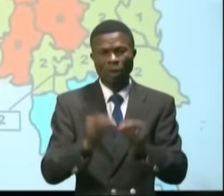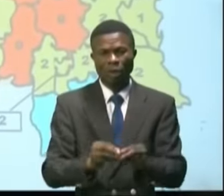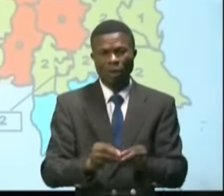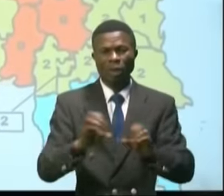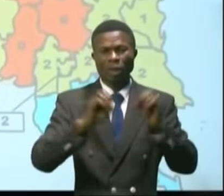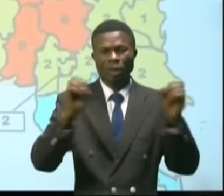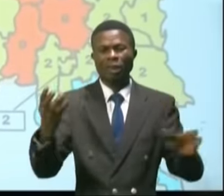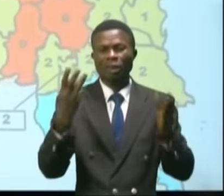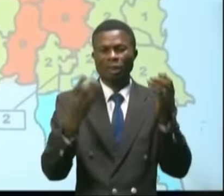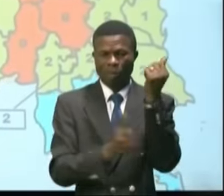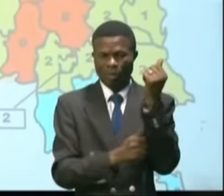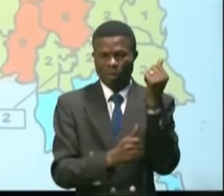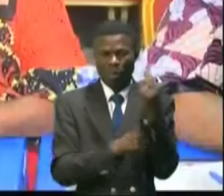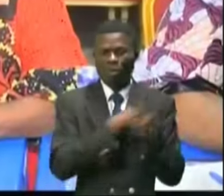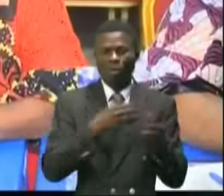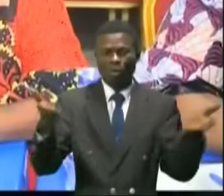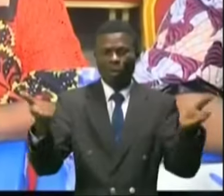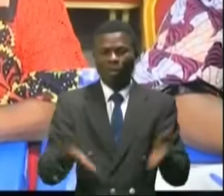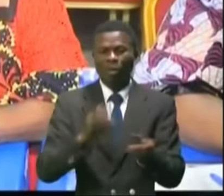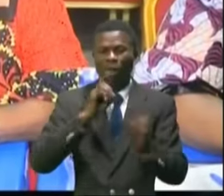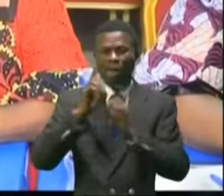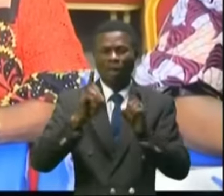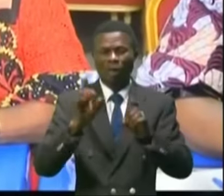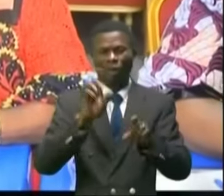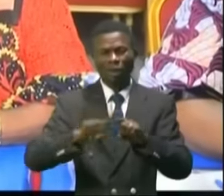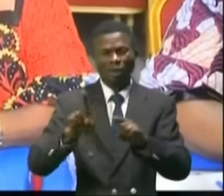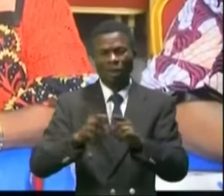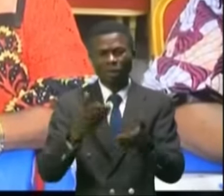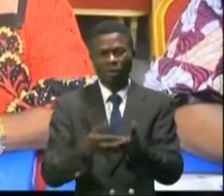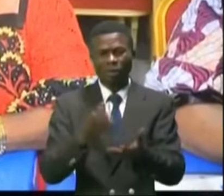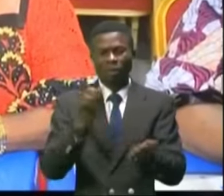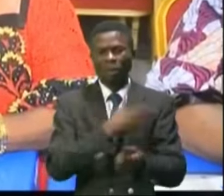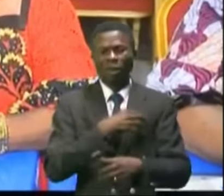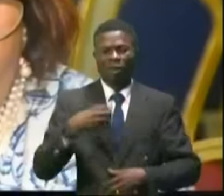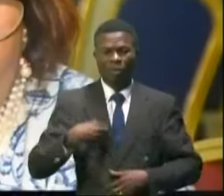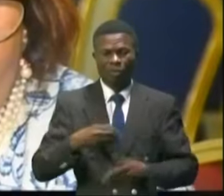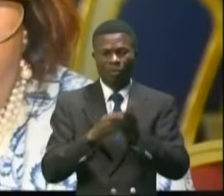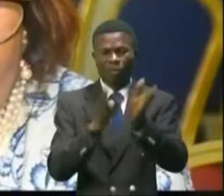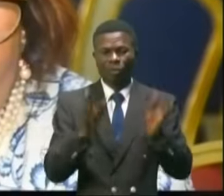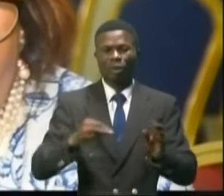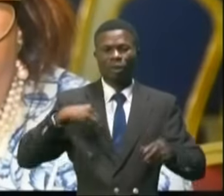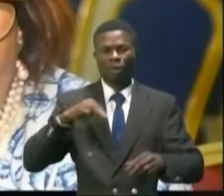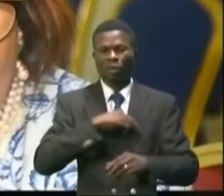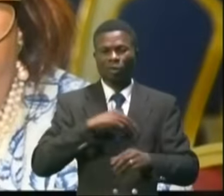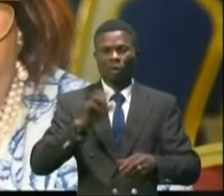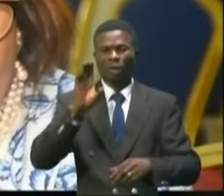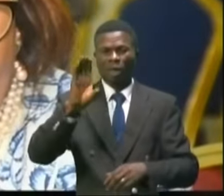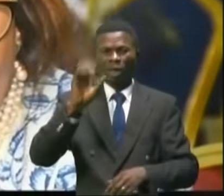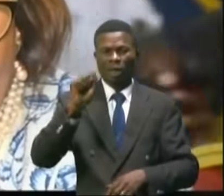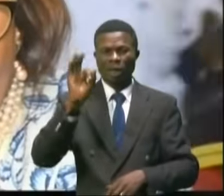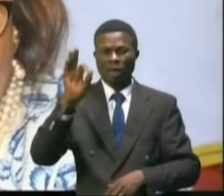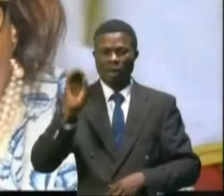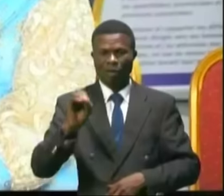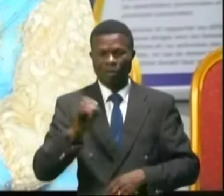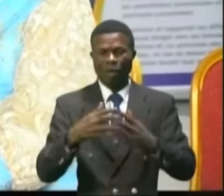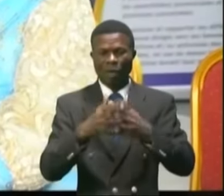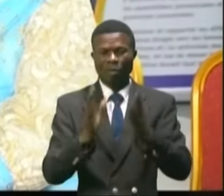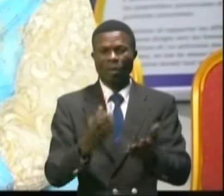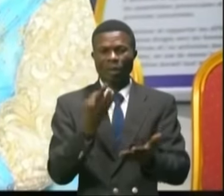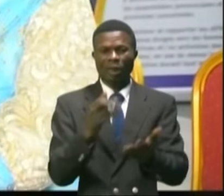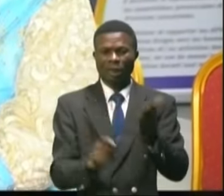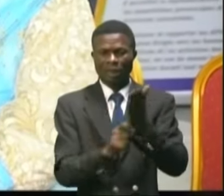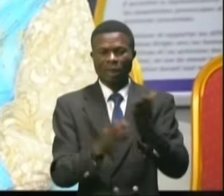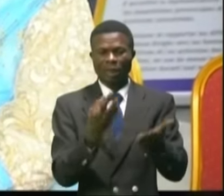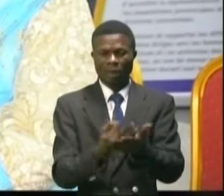50 personnes prennent part à ces dialogues interactifs. Il s'agit des femmes, leaders membres des CAFCO, des partenaires techniques et financiers,